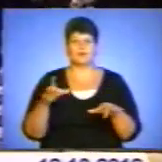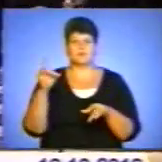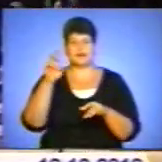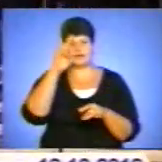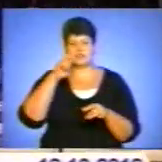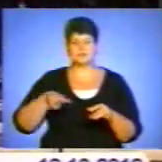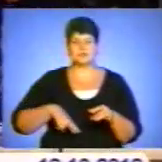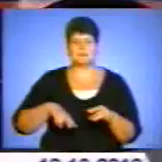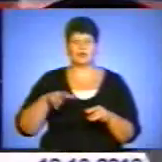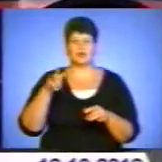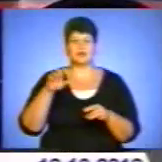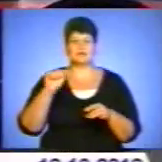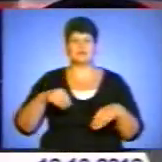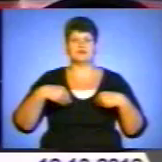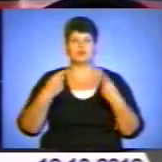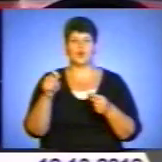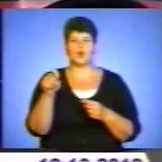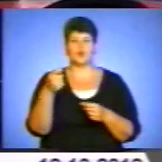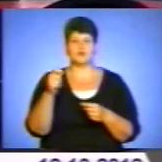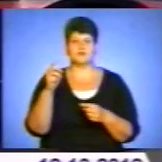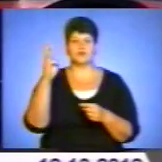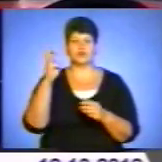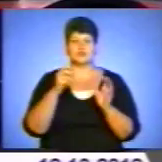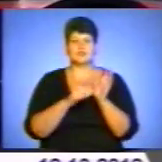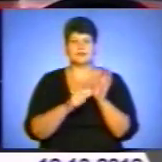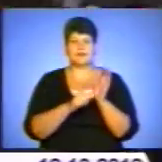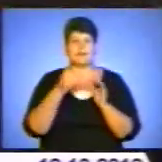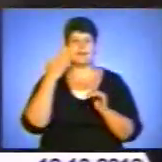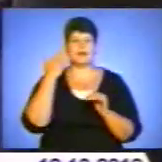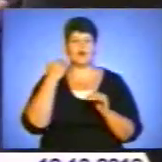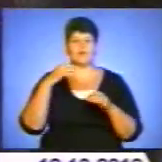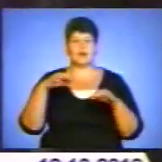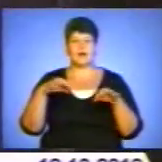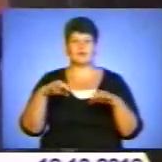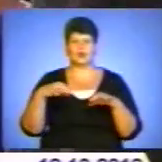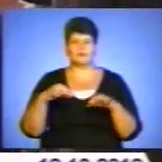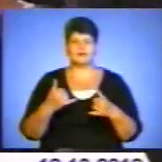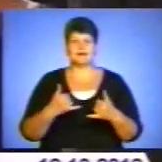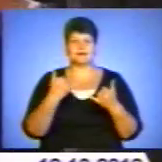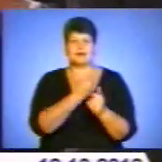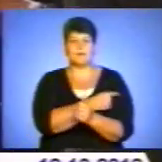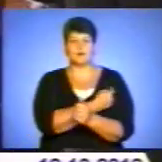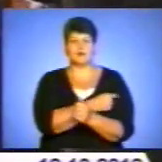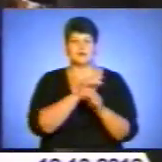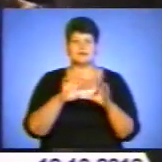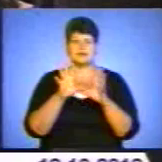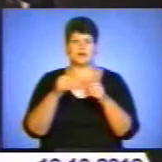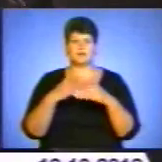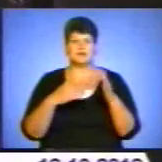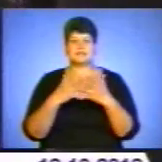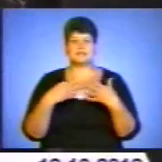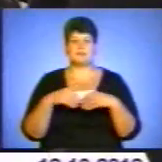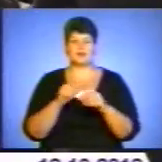Дніпропетровщини Микола Азаров вручив ключі від 360 легкових автомобілів для амбулаторій загальної практики сімейної